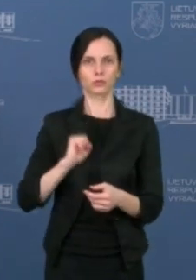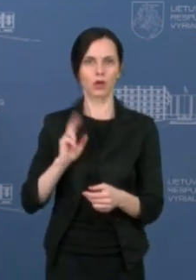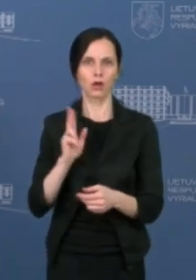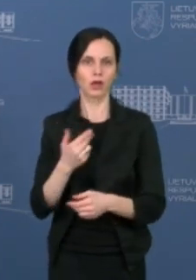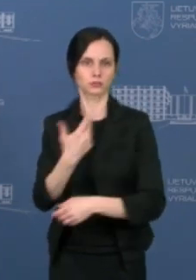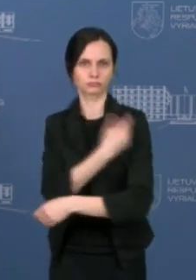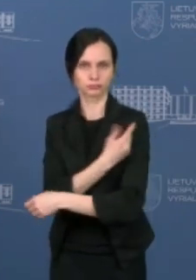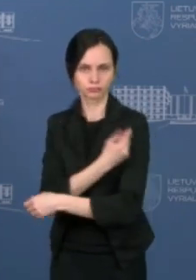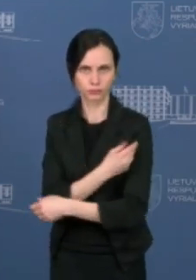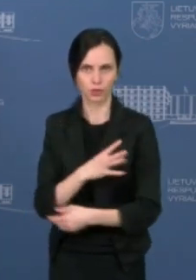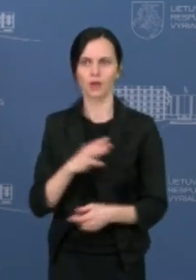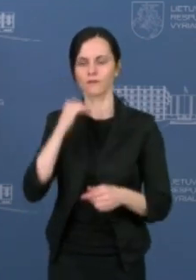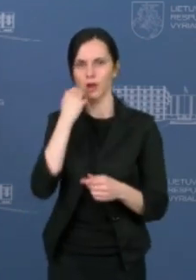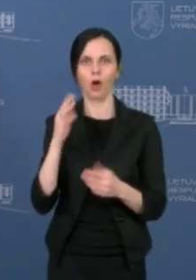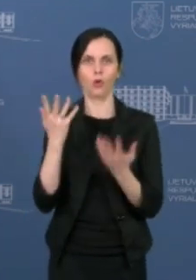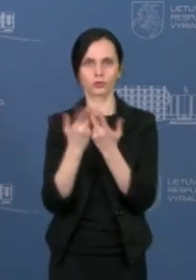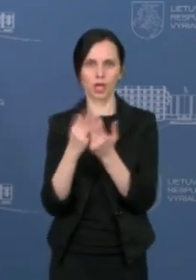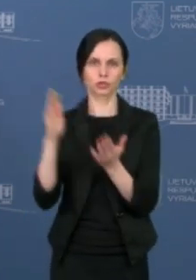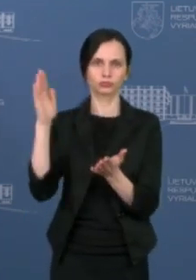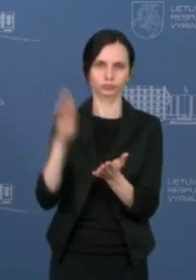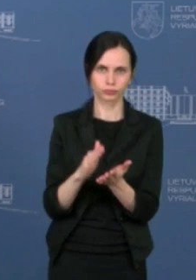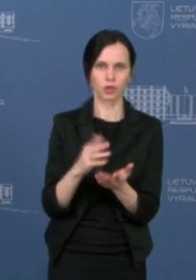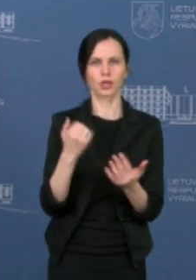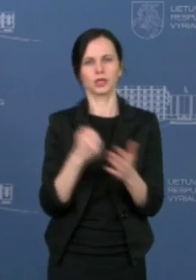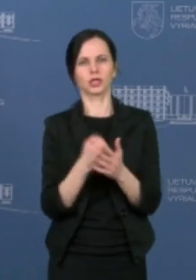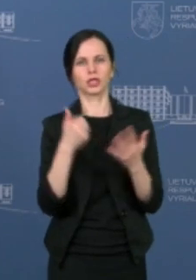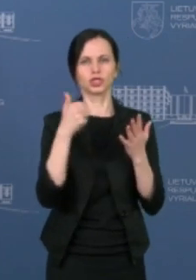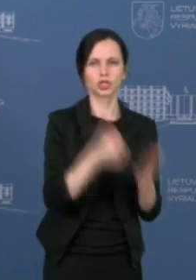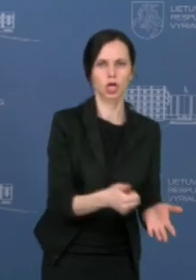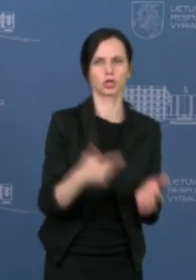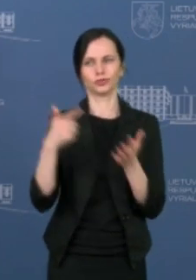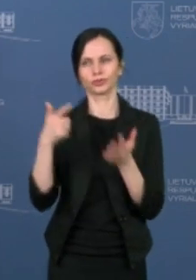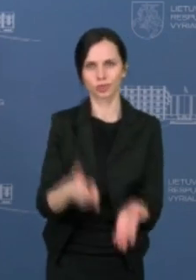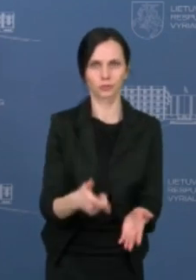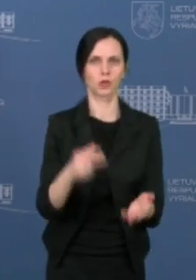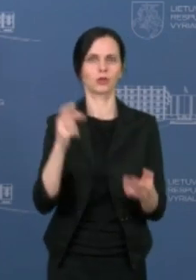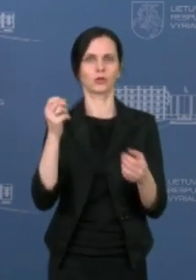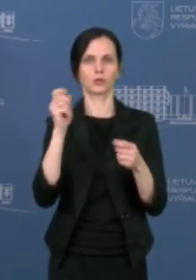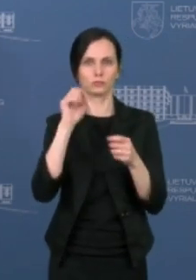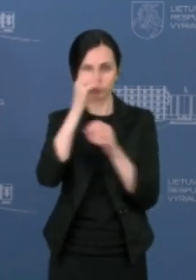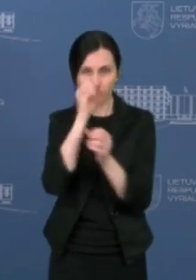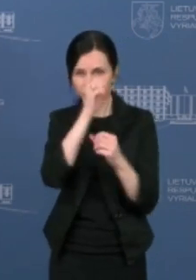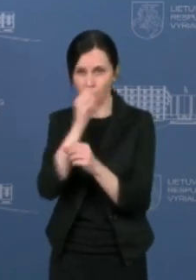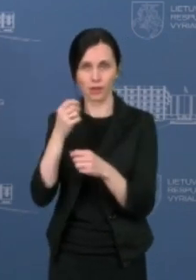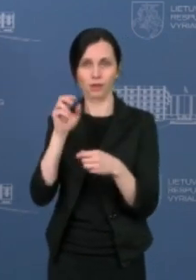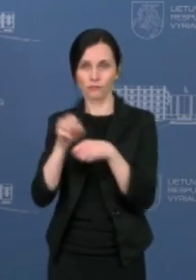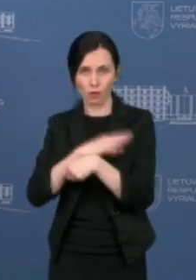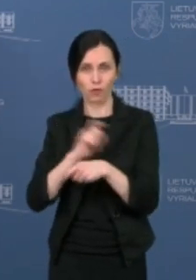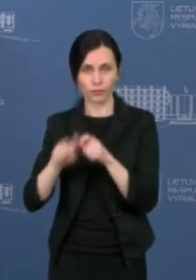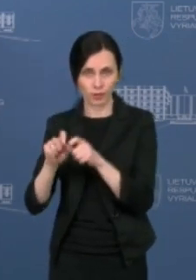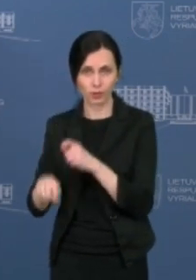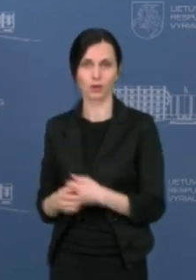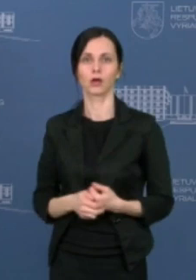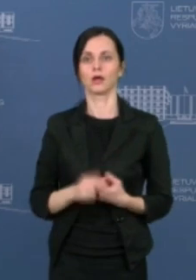skaičiai nukrito iki 6-7 tūkstančių, ir va būtent reiškia, kad mes